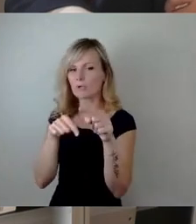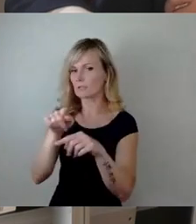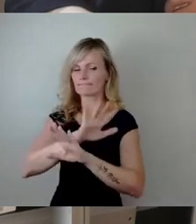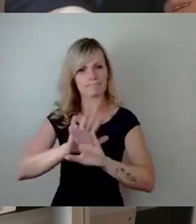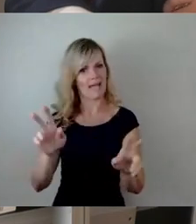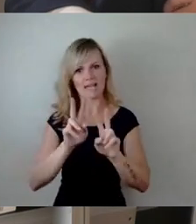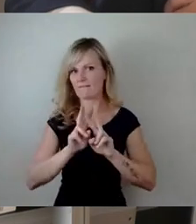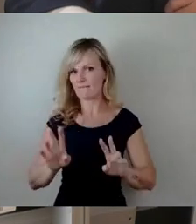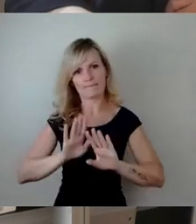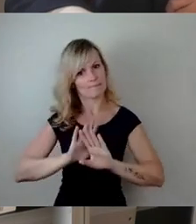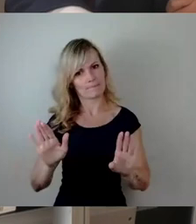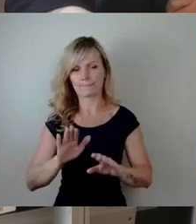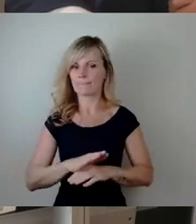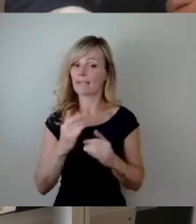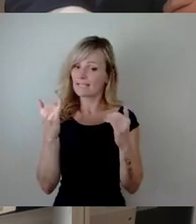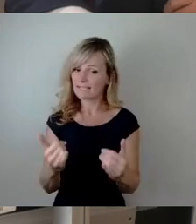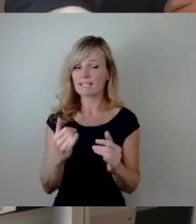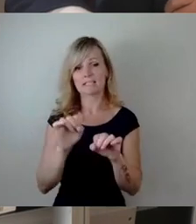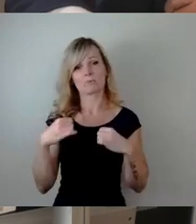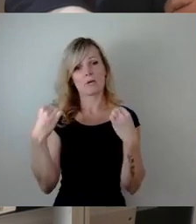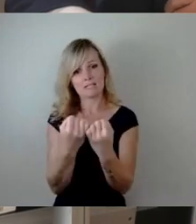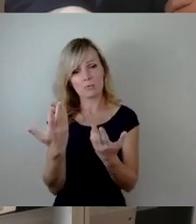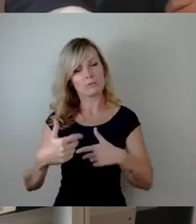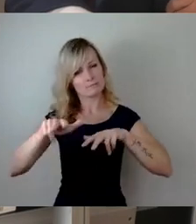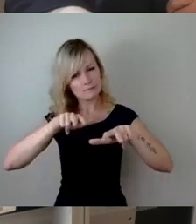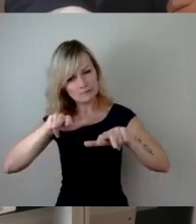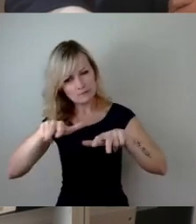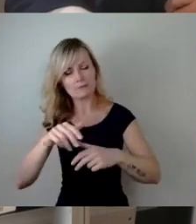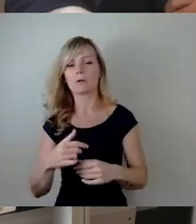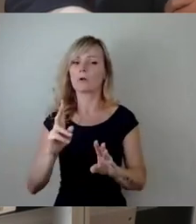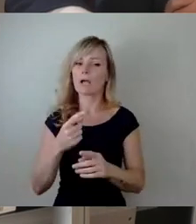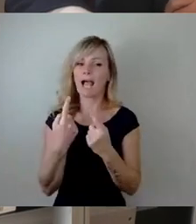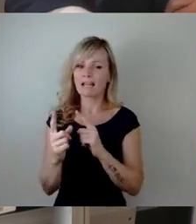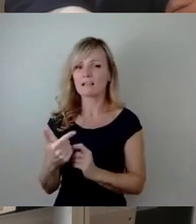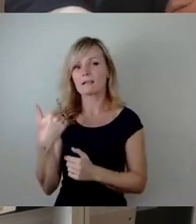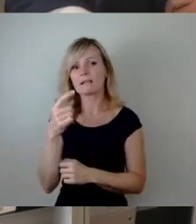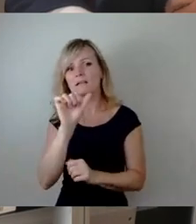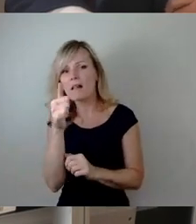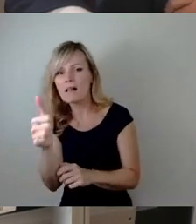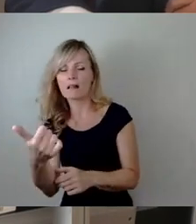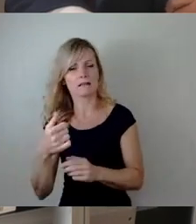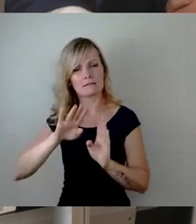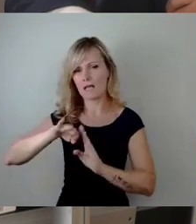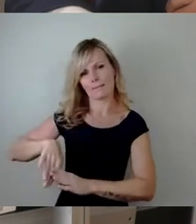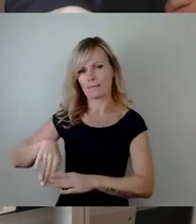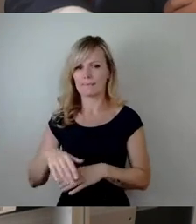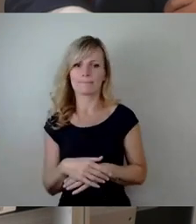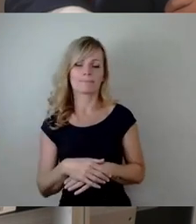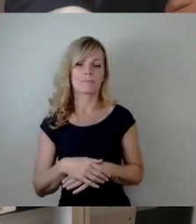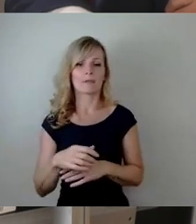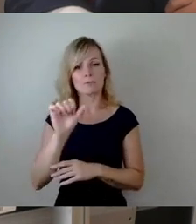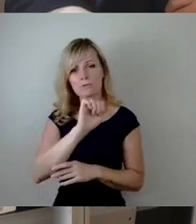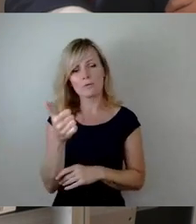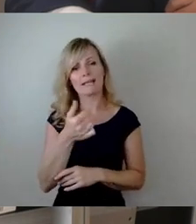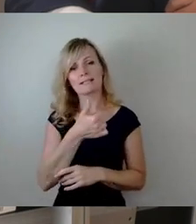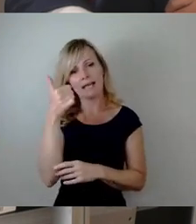meistern und andere Fragen dann hinten anzustellen. Ich werde nun zuerst Herrn Dr. Katsch bitten, etwas zu